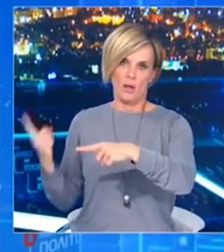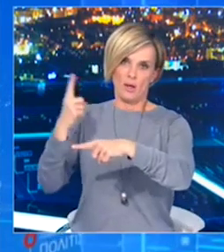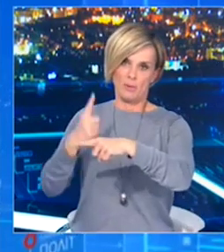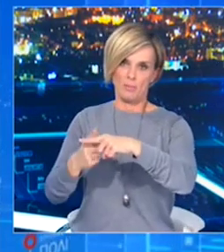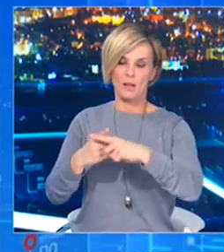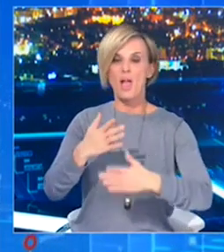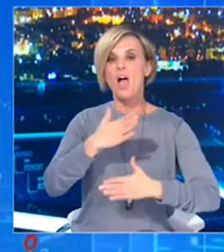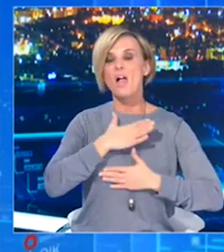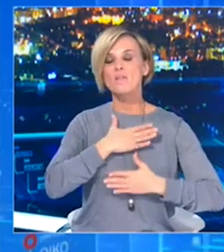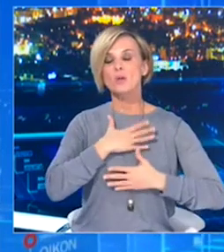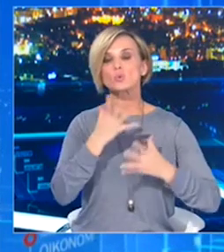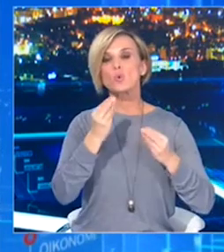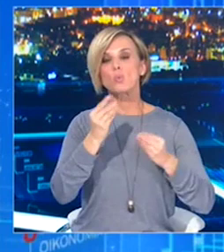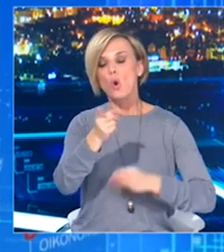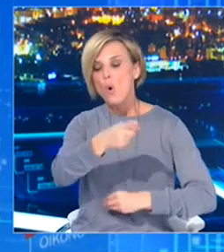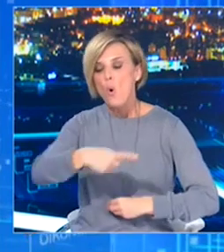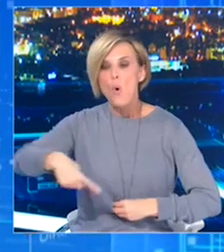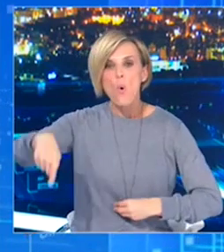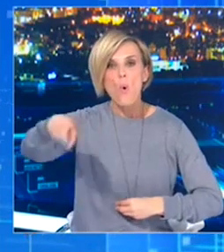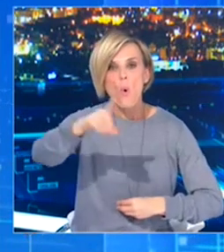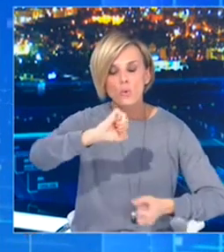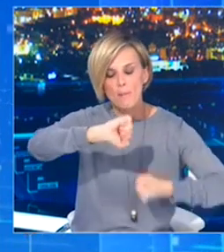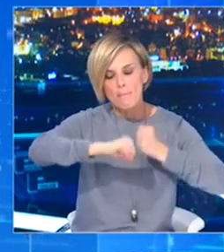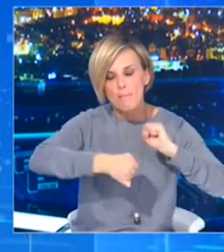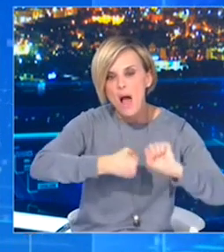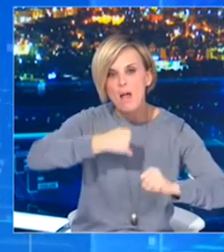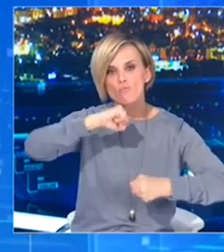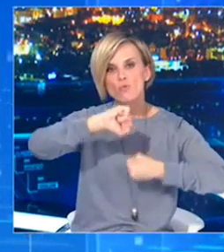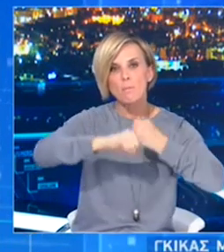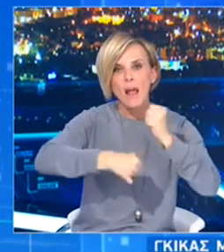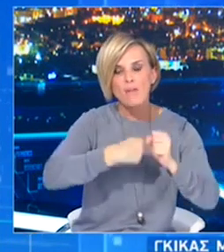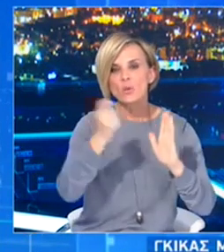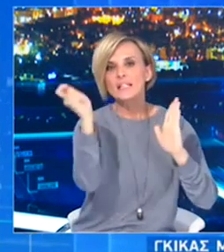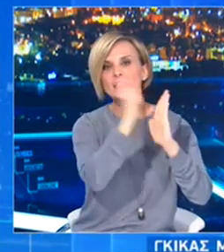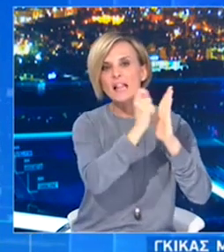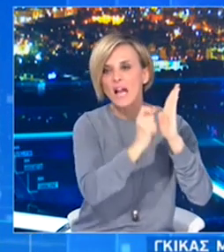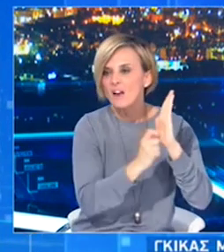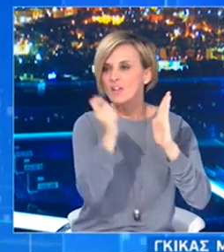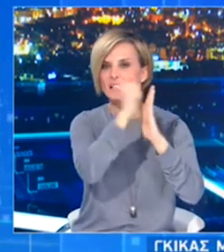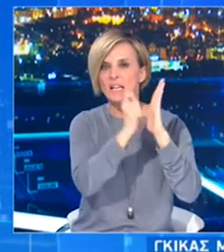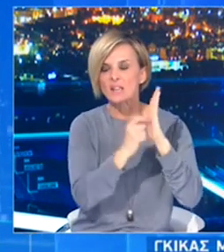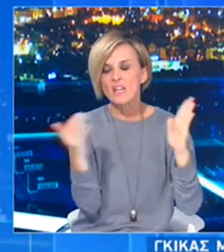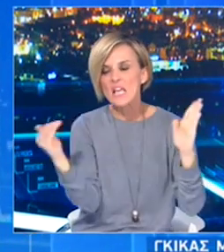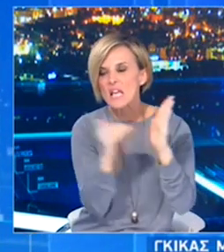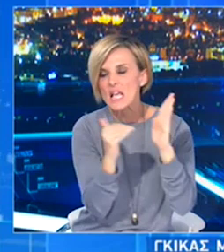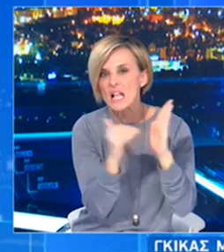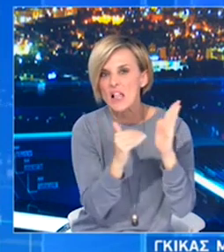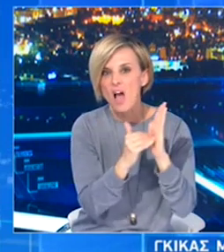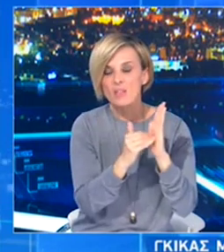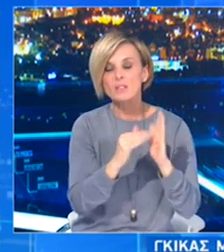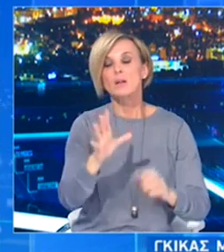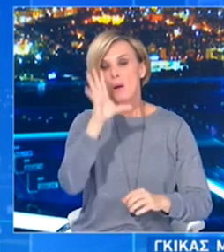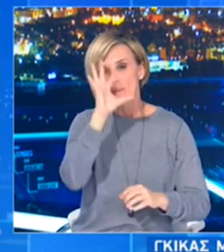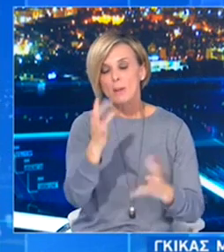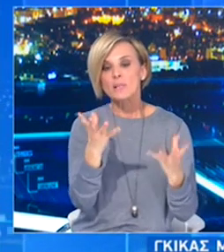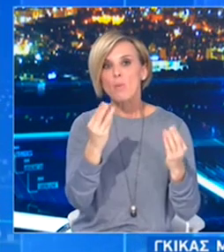σε αυτή την τιτάνια προσπάθεια καταγραφής κοκρουσμάτων. Μιλάμε για πολλές χιλιάδες καταγραφές την ημέρα. Υπάρχουν άνθρωποι οι οποίοι ξενυχτάνε για να γίνει